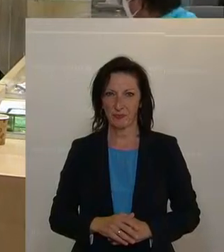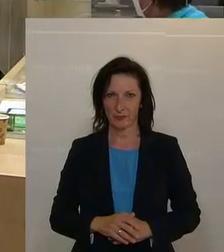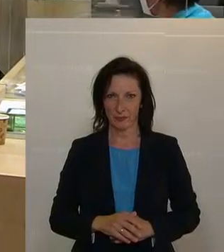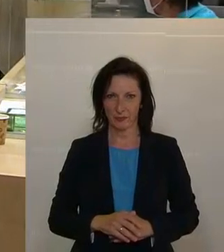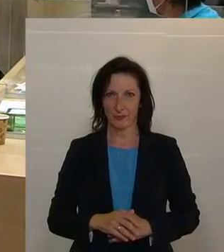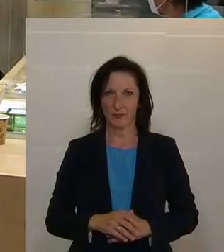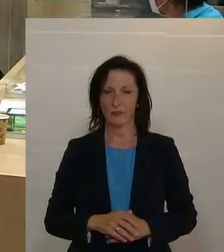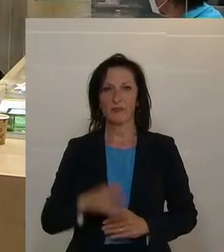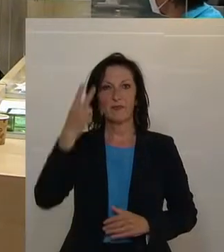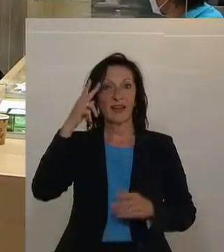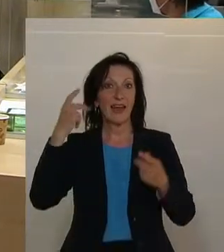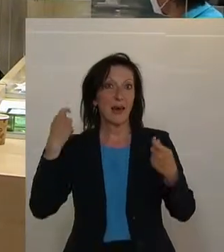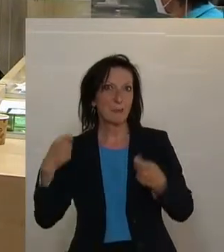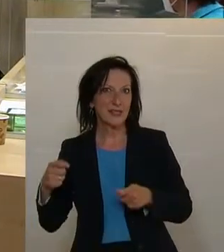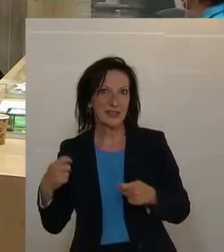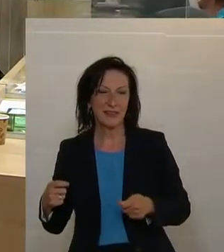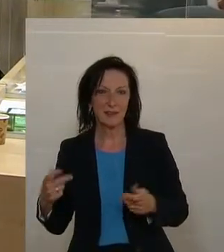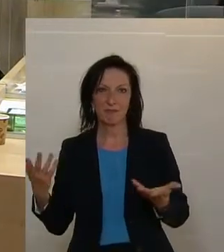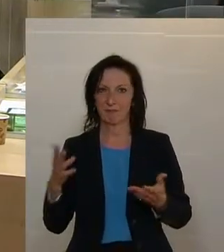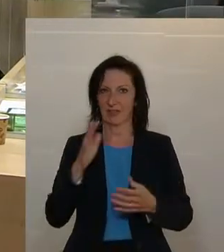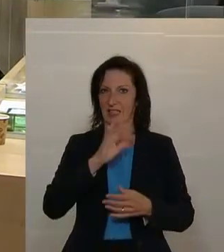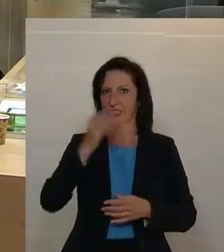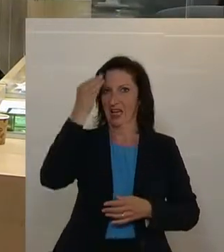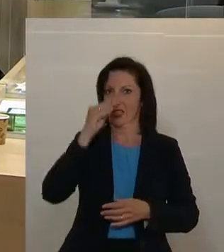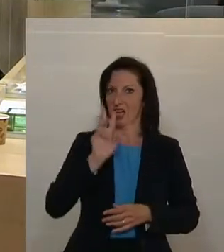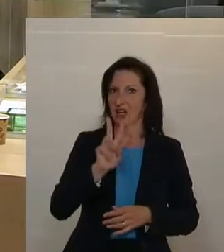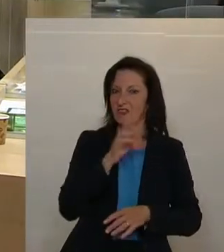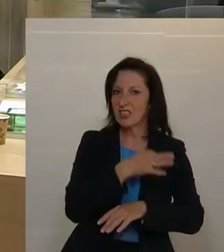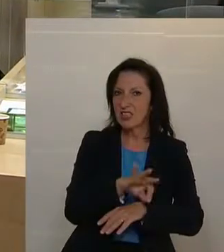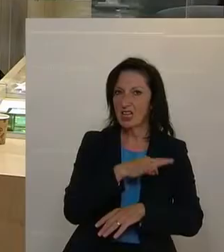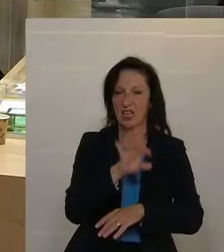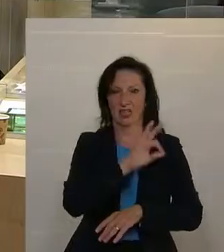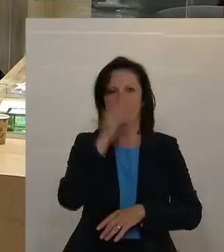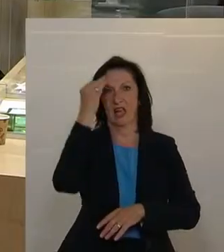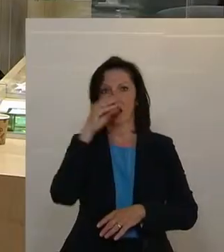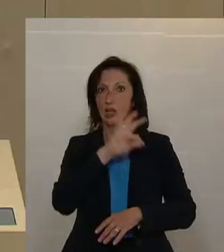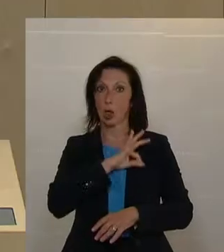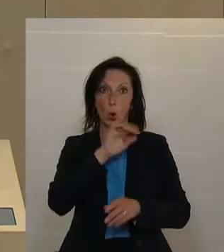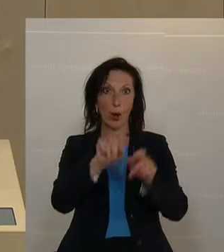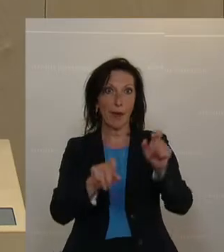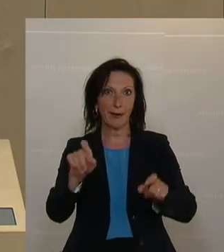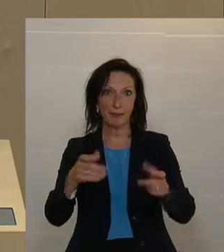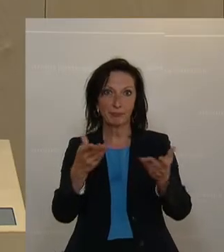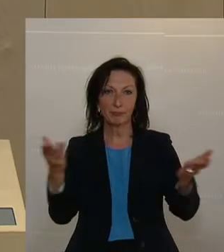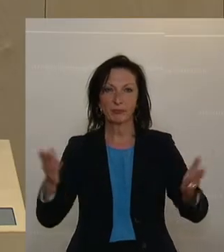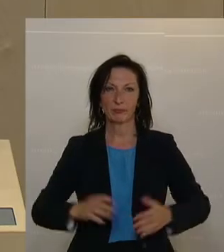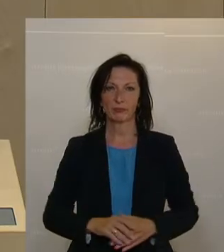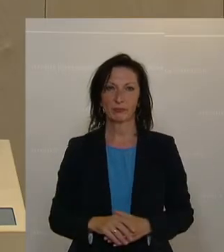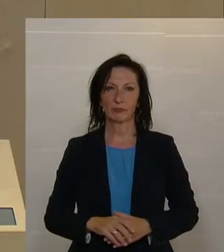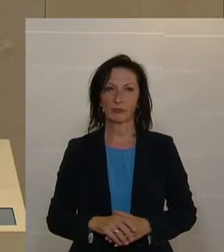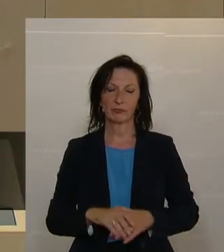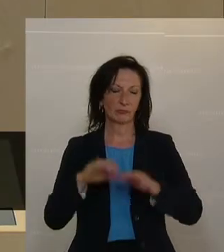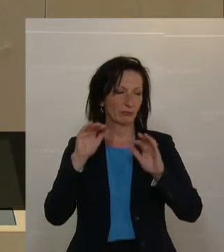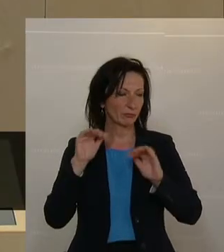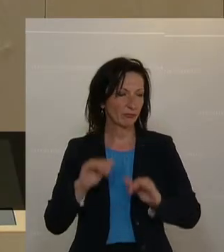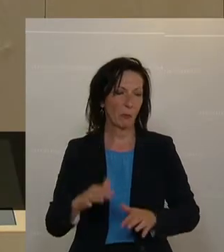Jetzt am Wort Eva Ernst Cicic, die Grünen. Vizekanzler, werte Kollegen und Kolleginnen, man kann es nicht oft genug